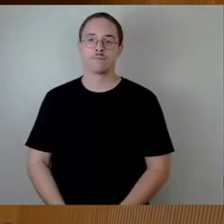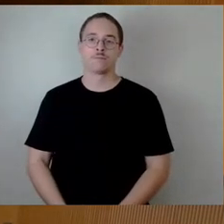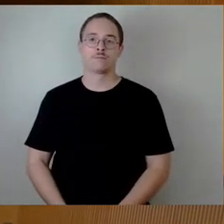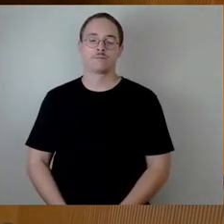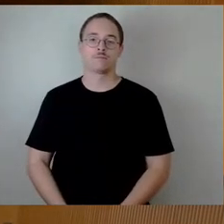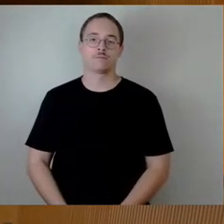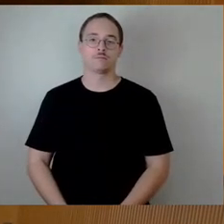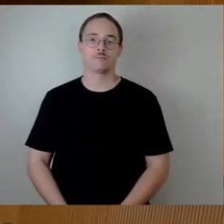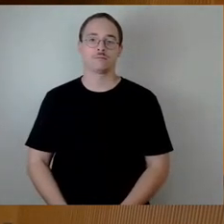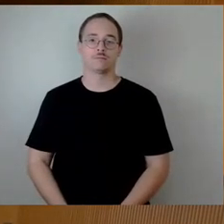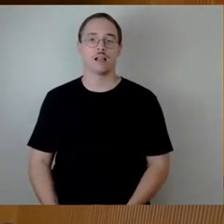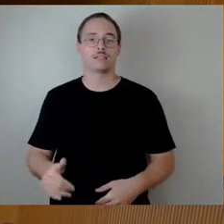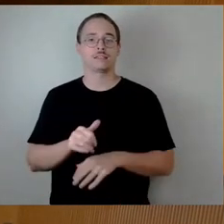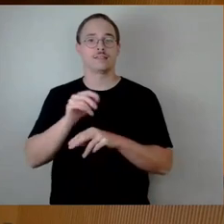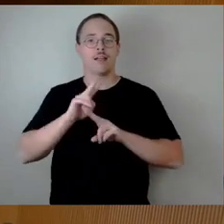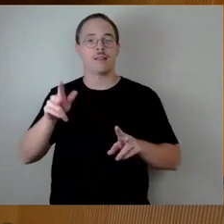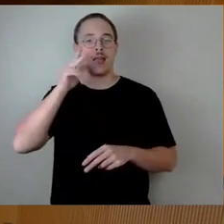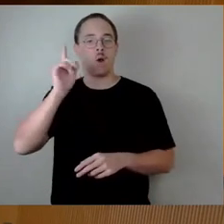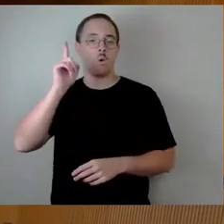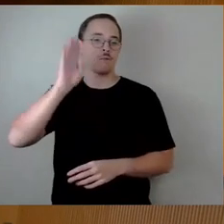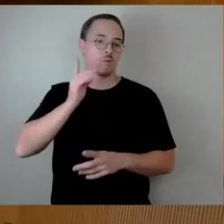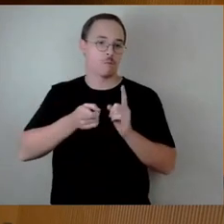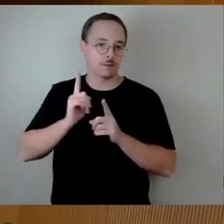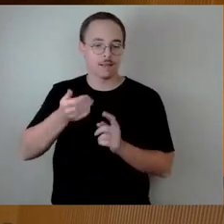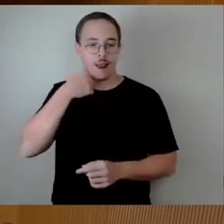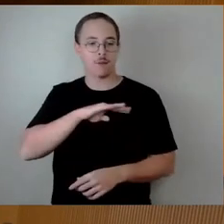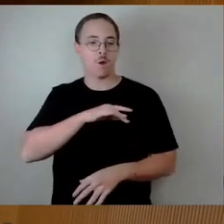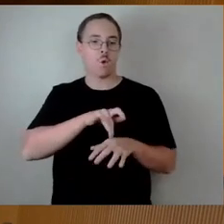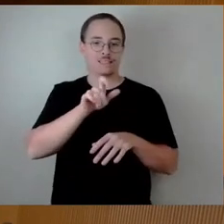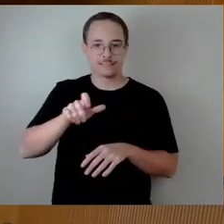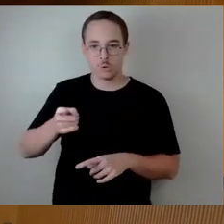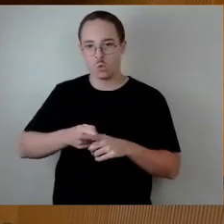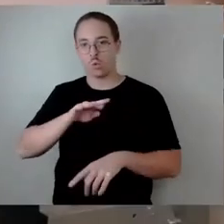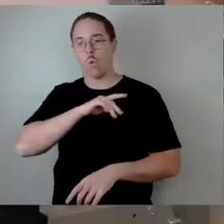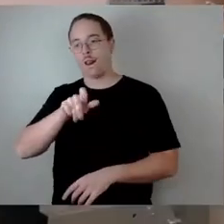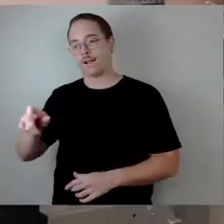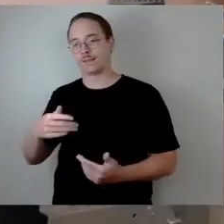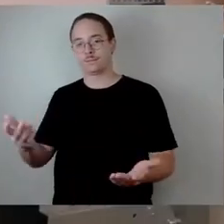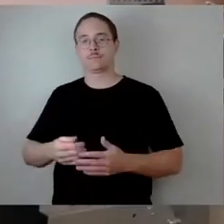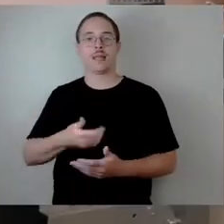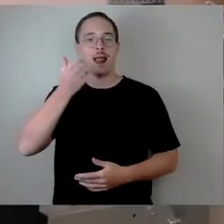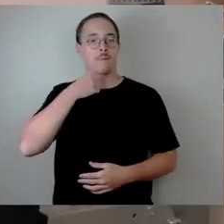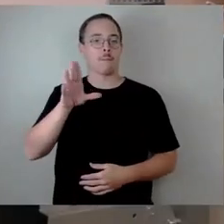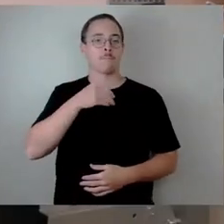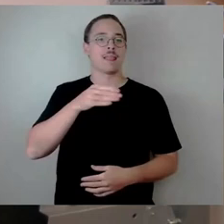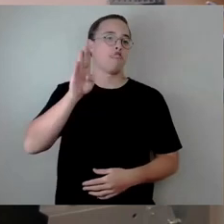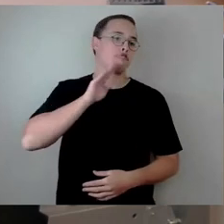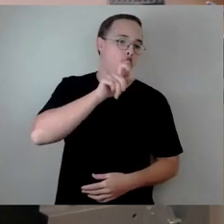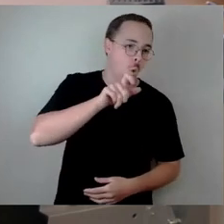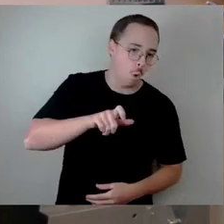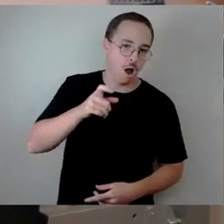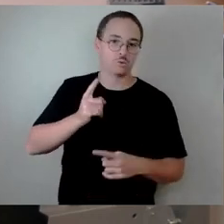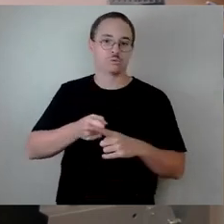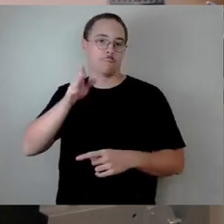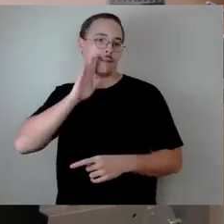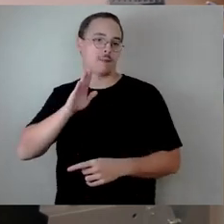Sehr geehrter Herr Oberbürgermeister, verehrte Kolleginnen und Kollegen, liebe Mitbürgerinnen und Mitbürger. Es ist ja zunächst mal